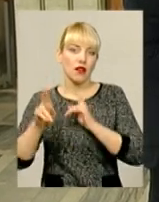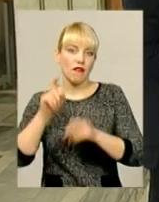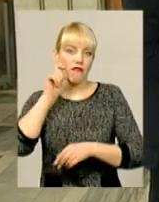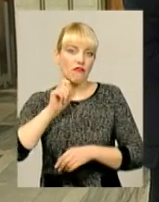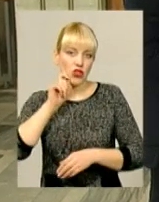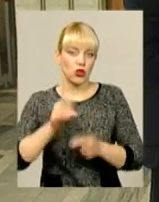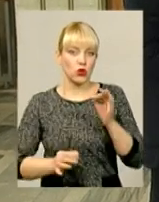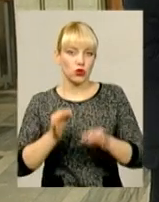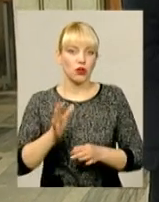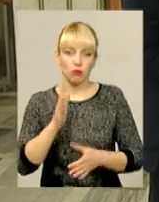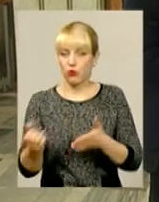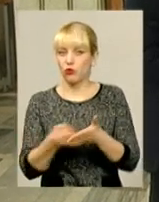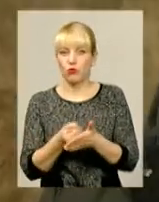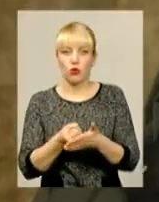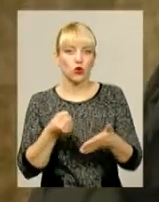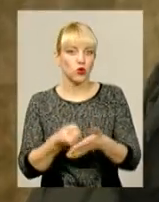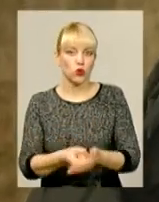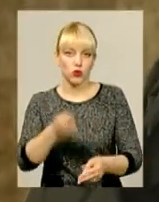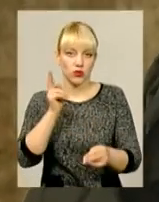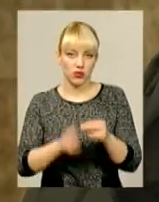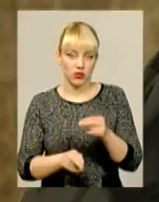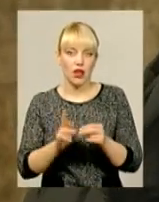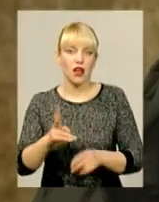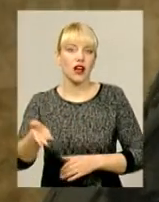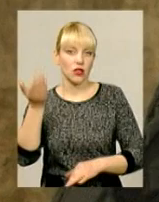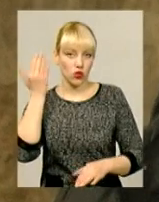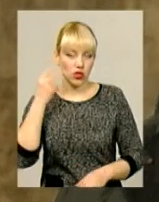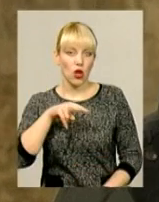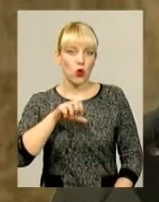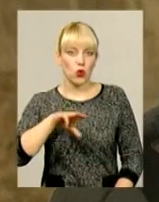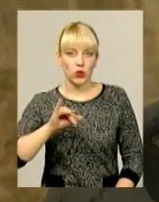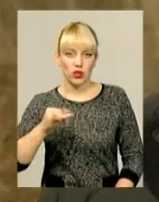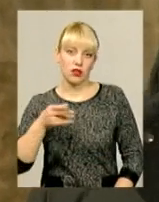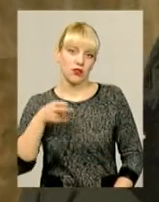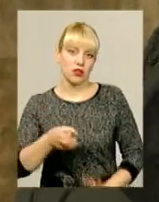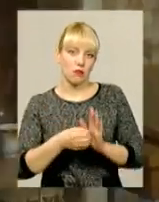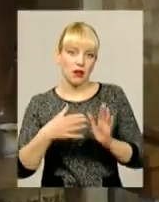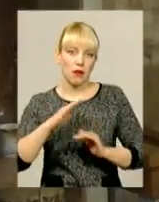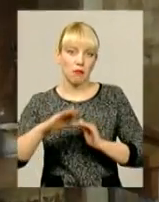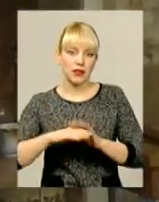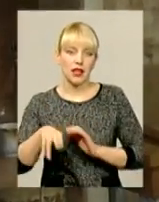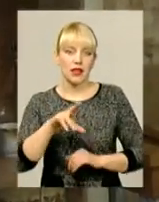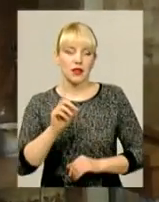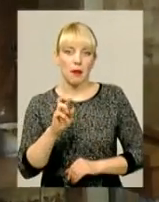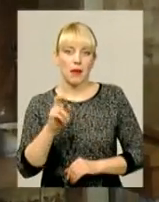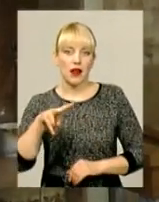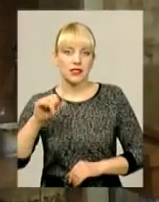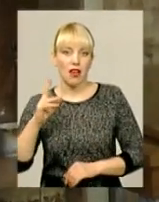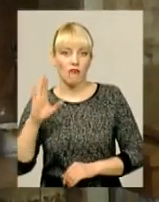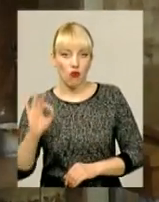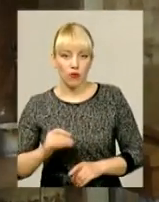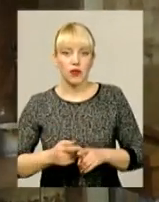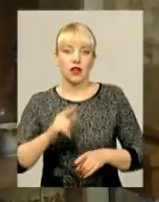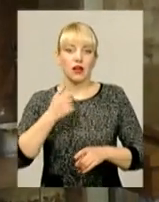суді. Кажуть, боротимуться до кінця, як і тоді, в лютому 2015-го під Дебальцевим. Для мене справа частина – дійти до